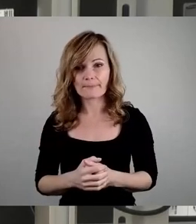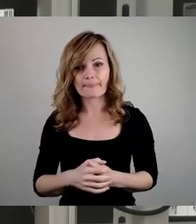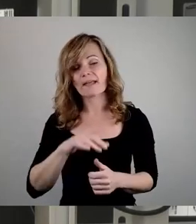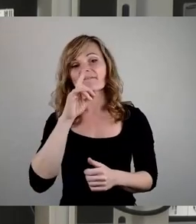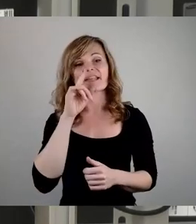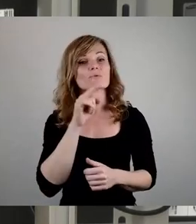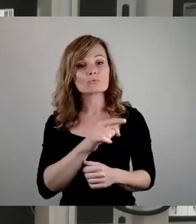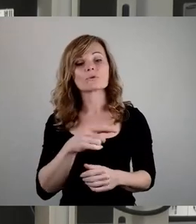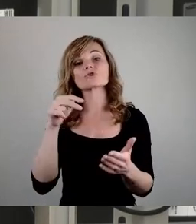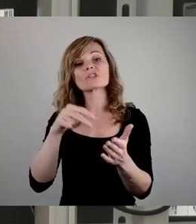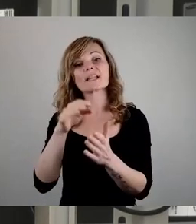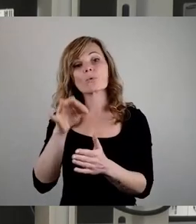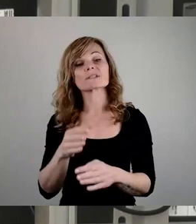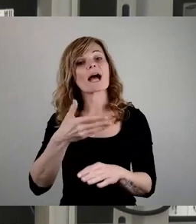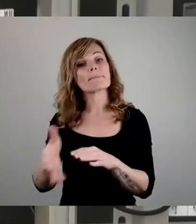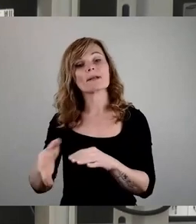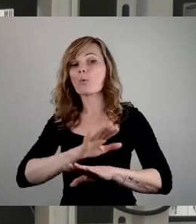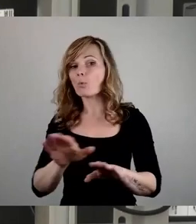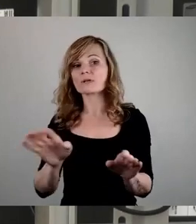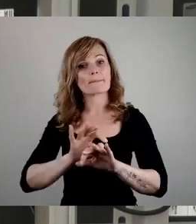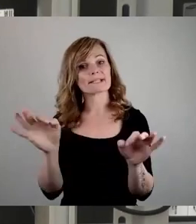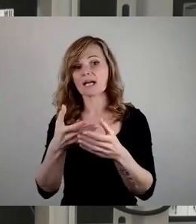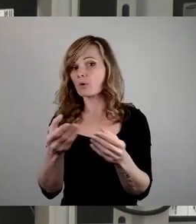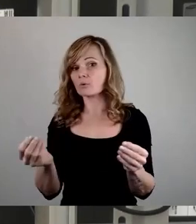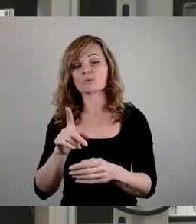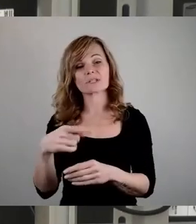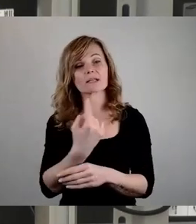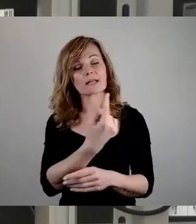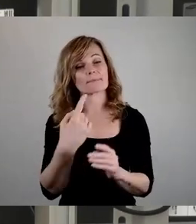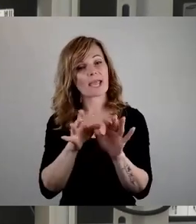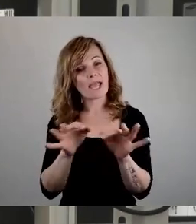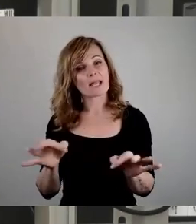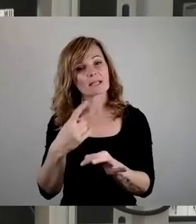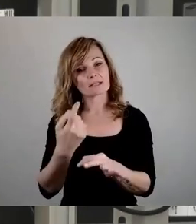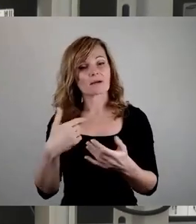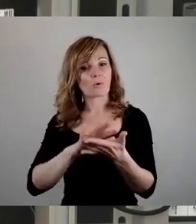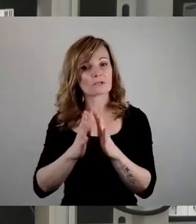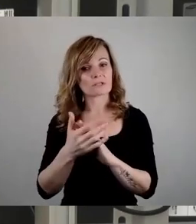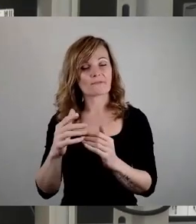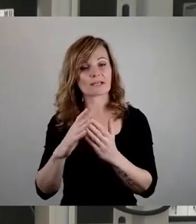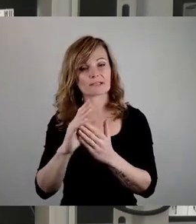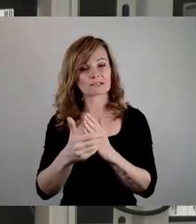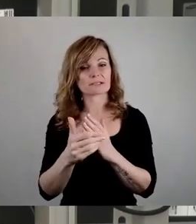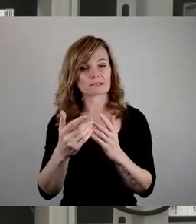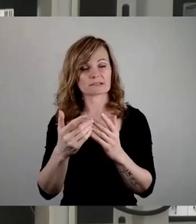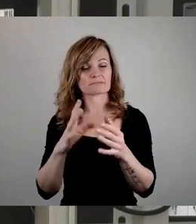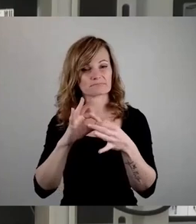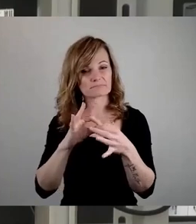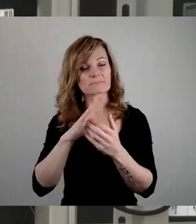ohne bessere Lösung, dann sollten Sie auch so ehrlich sein, die Konsequenzen dieses Handelns hier auch den Dresdnerinnen und Dresdnern zu erklären.